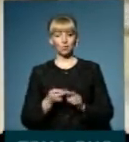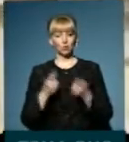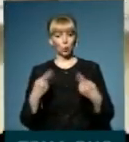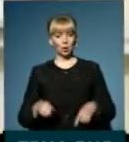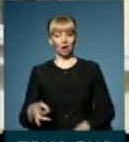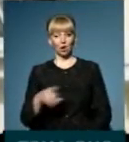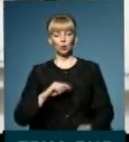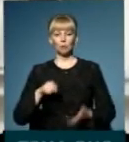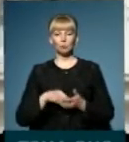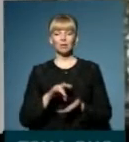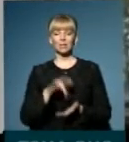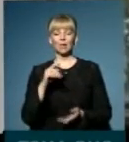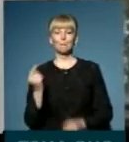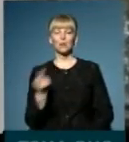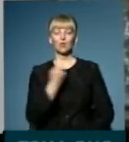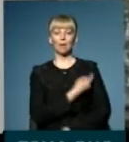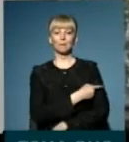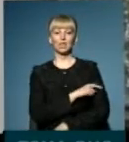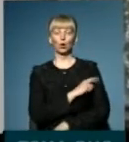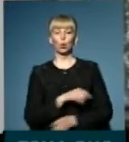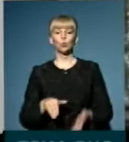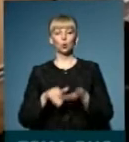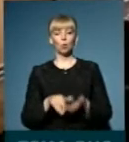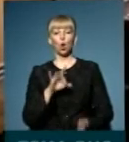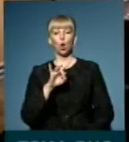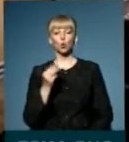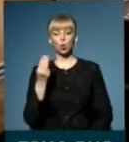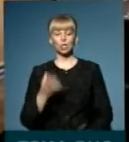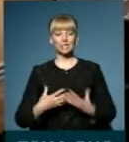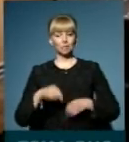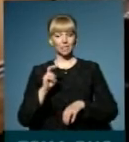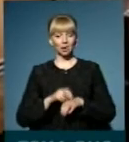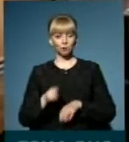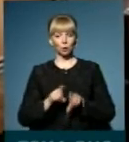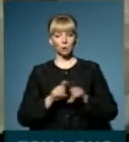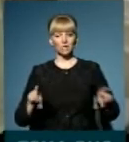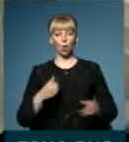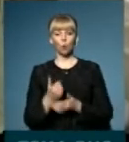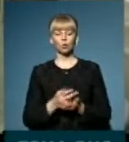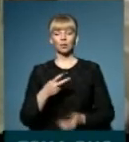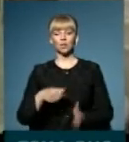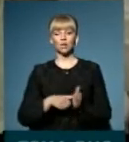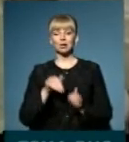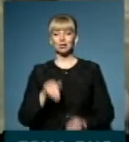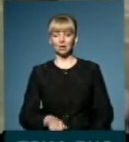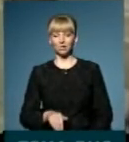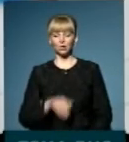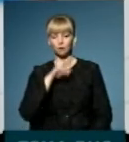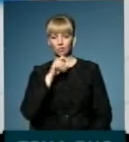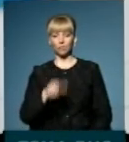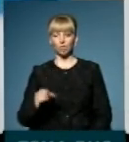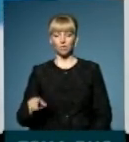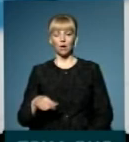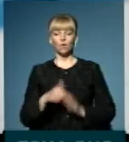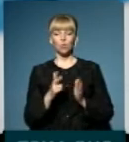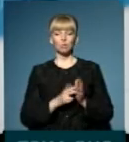вже інший район міста – центр первинної медико-санітарної допомоги Роша. Сімейні лікарі цього закладу обслуговують 26 тисяч чернівчан.